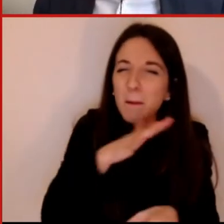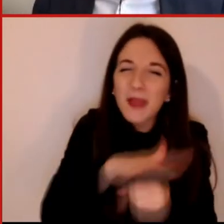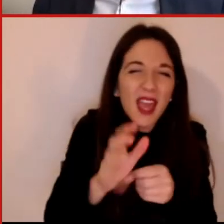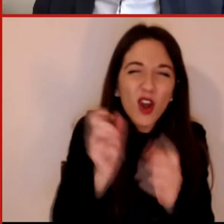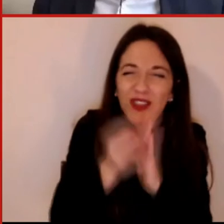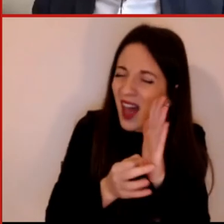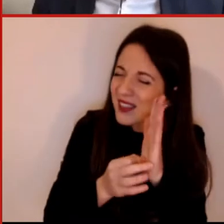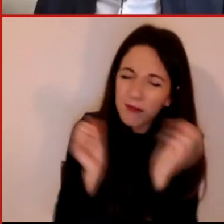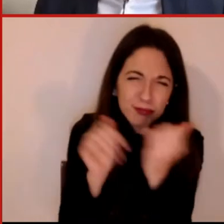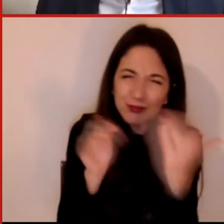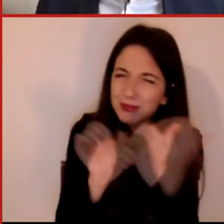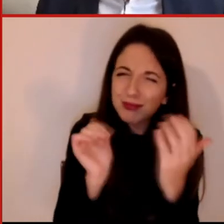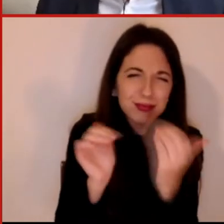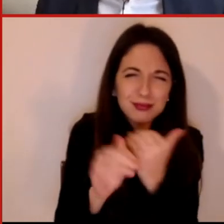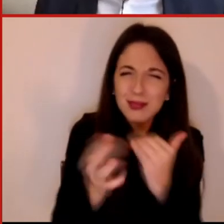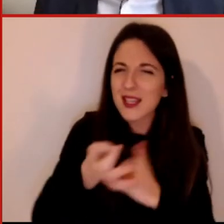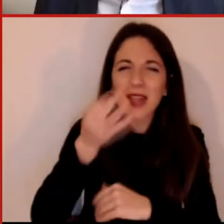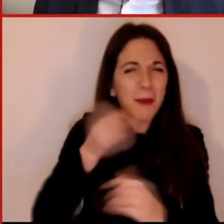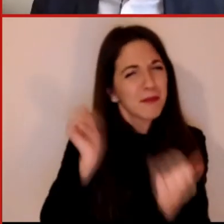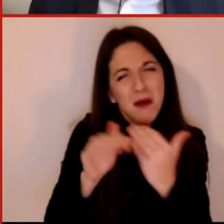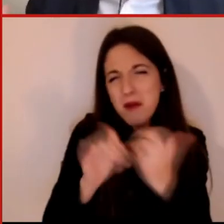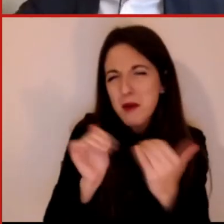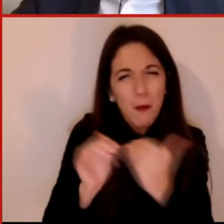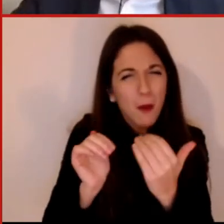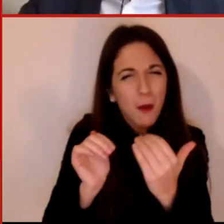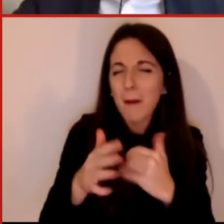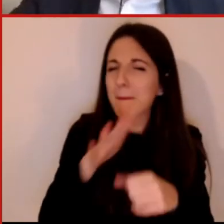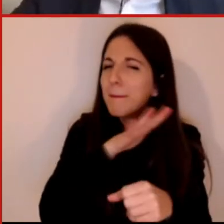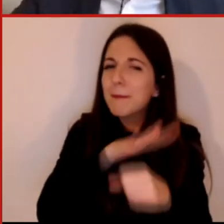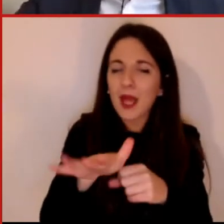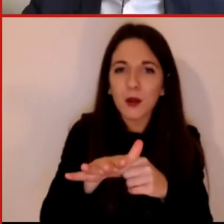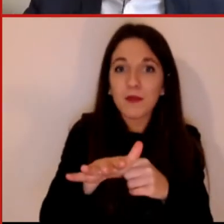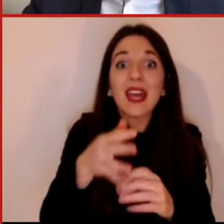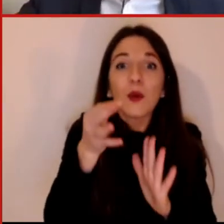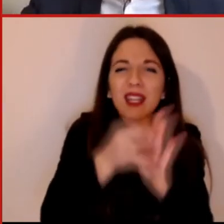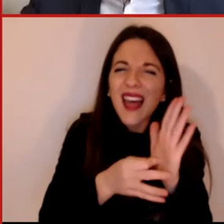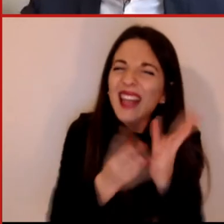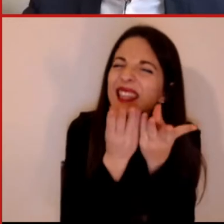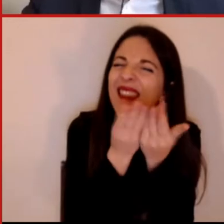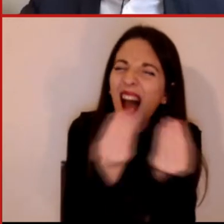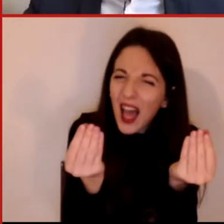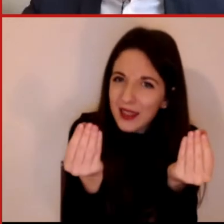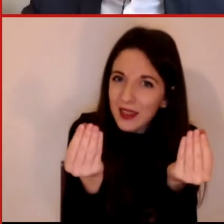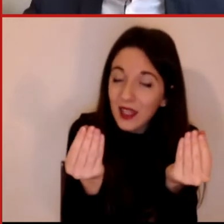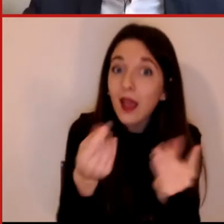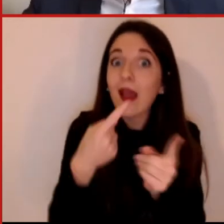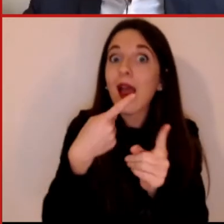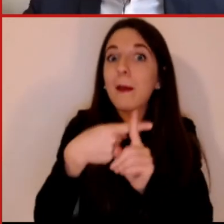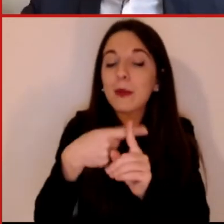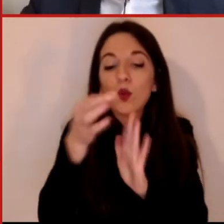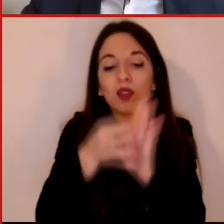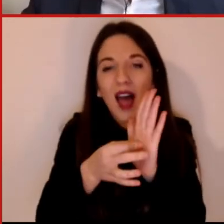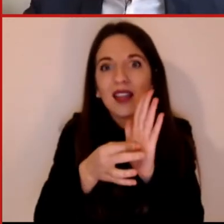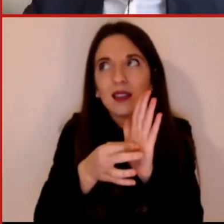solamente abbondanti, ma sono diventati anche disponibili e fruibili in tempo